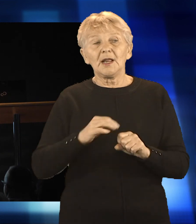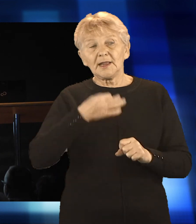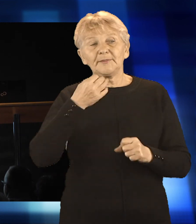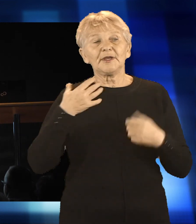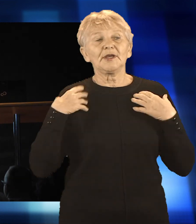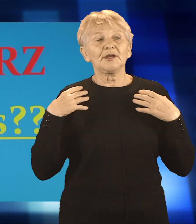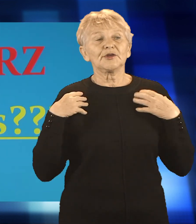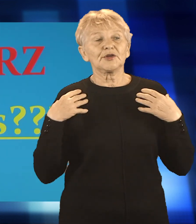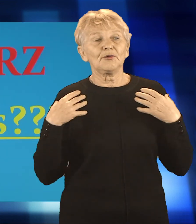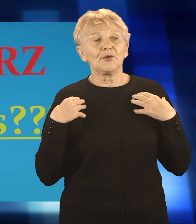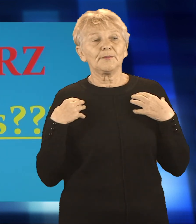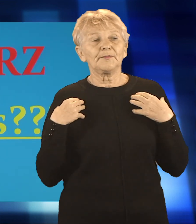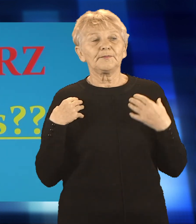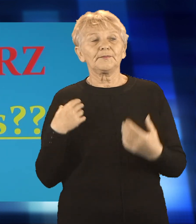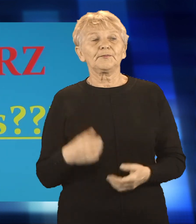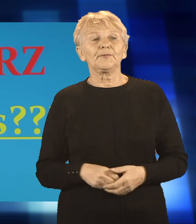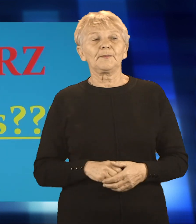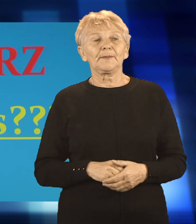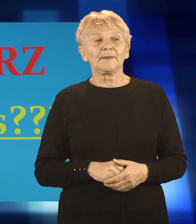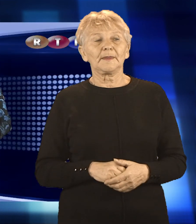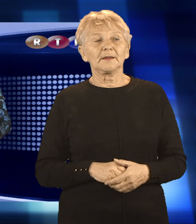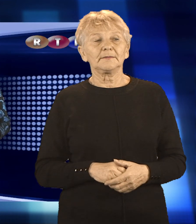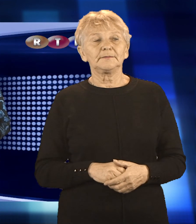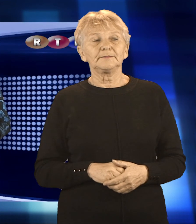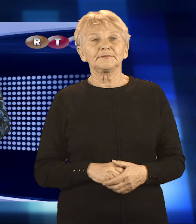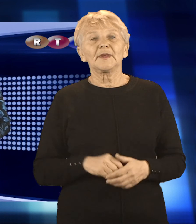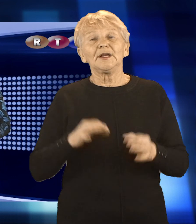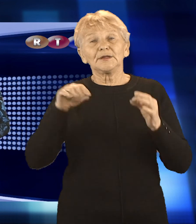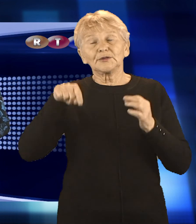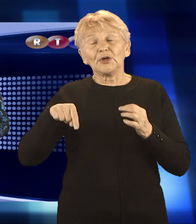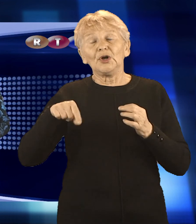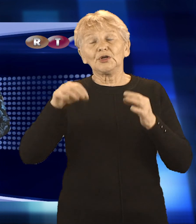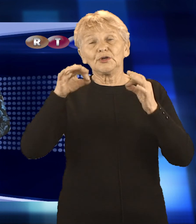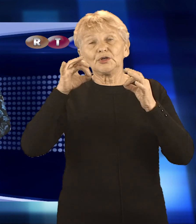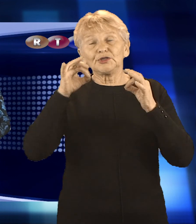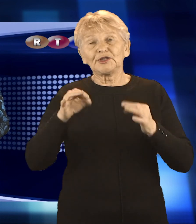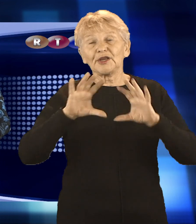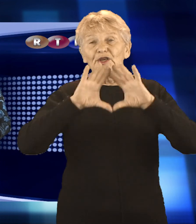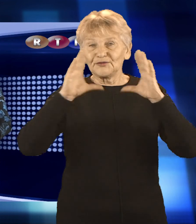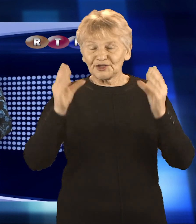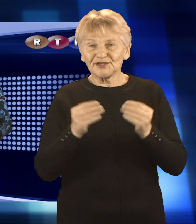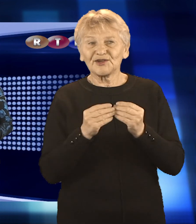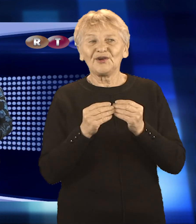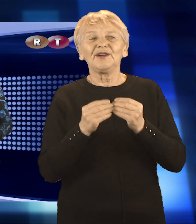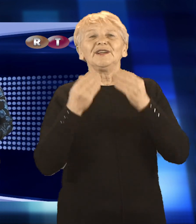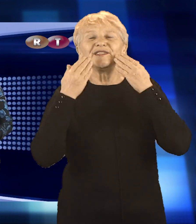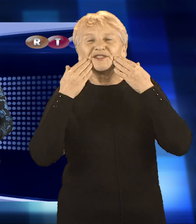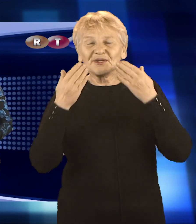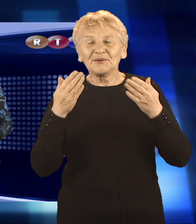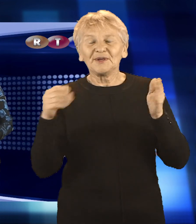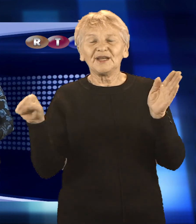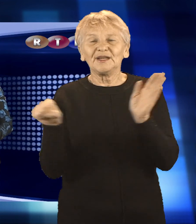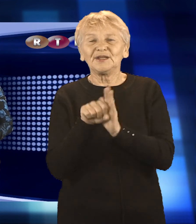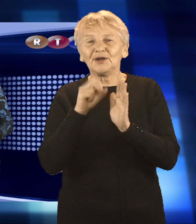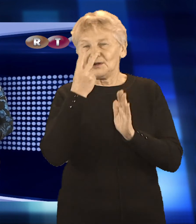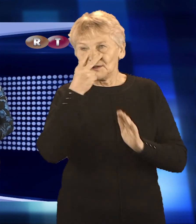raciborskim wsparło także miasto Racibórz. W dzisiejszym wydaniu wiadomości dla niesłyszących to już wszystko. Dziękuję Państwu